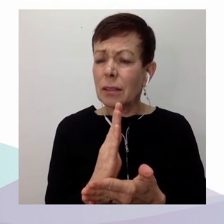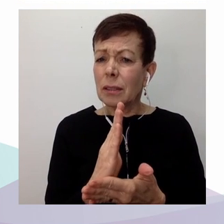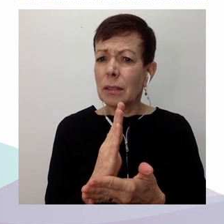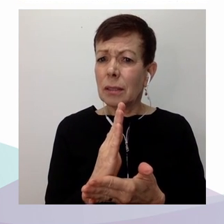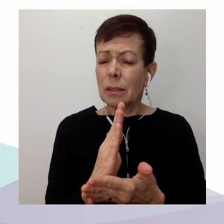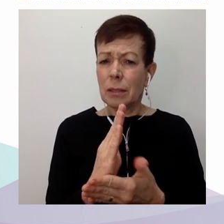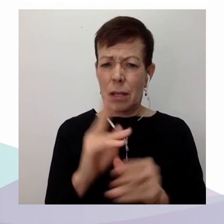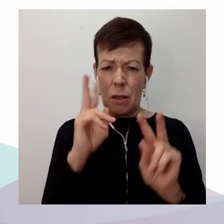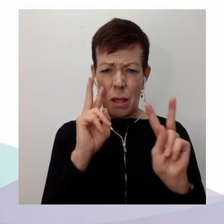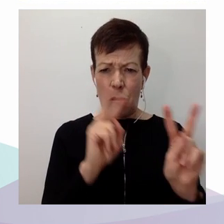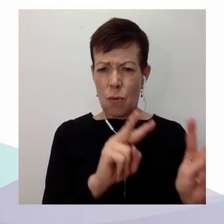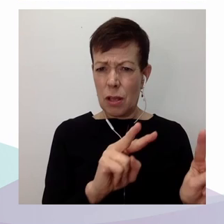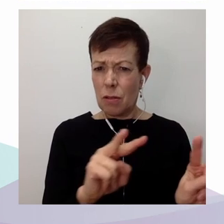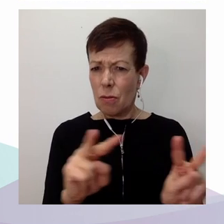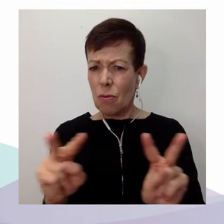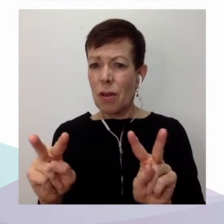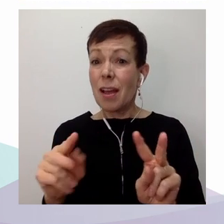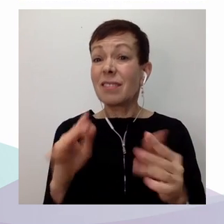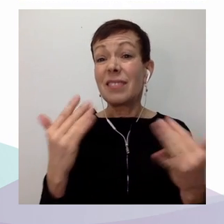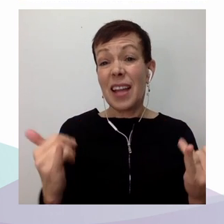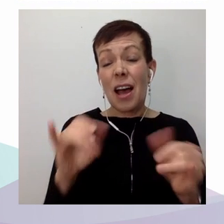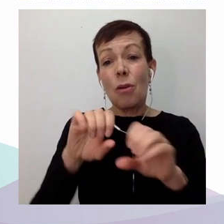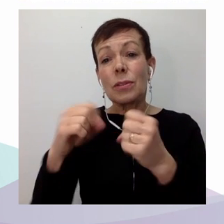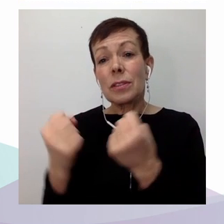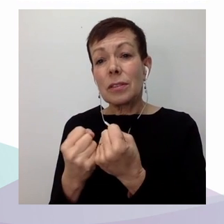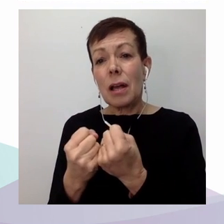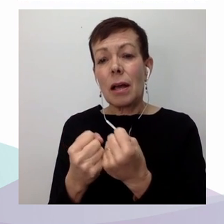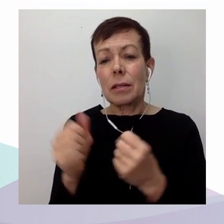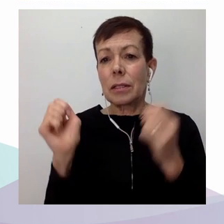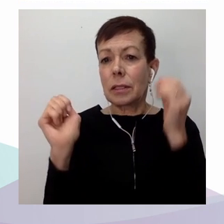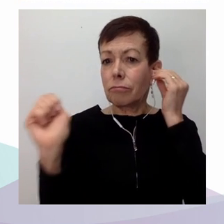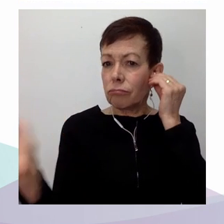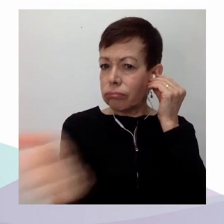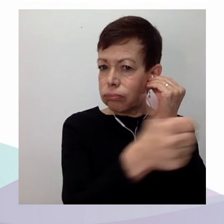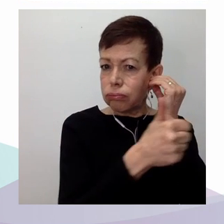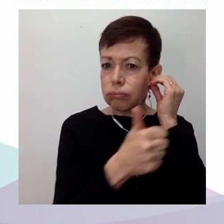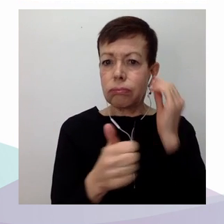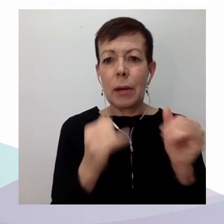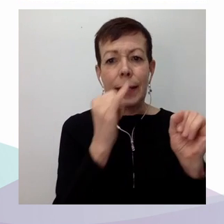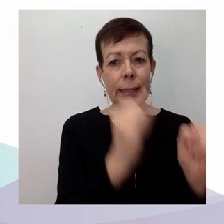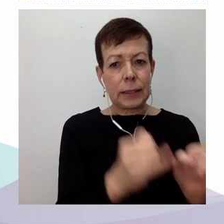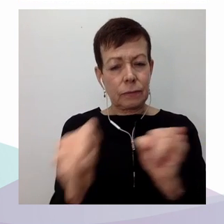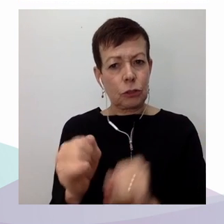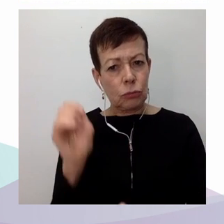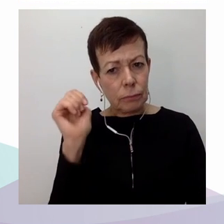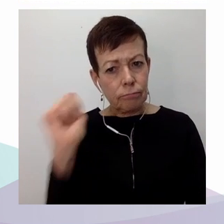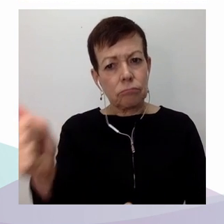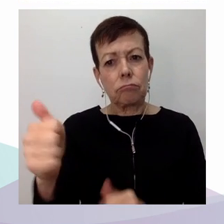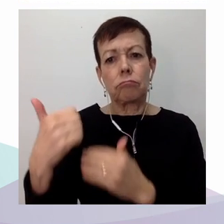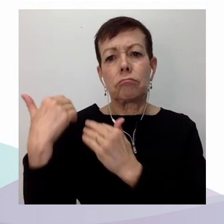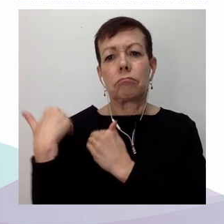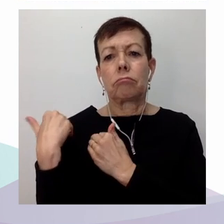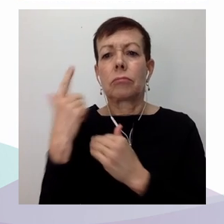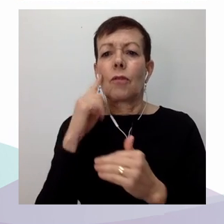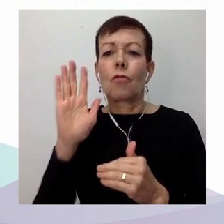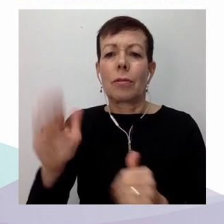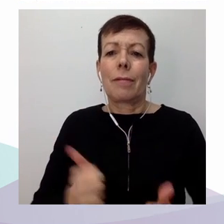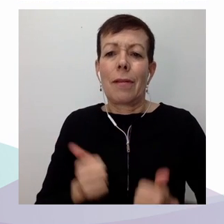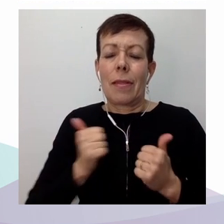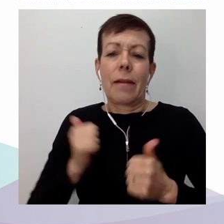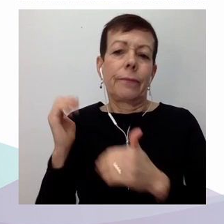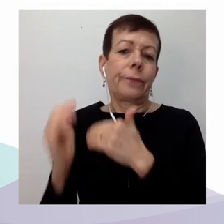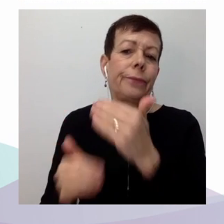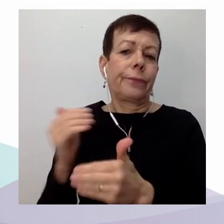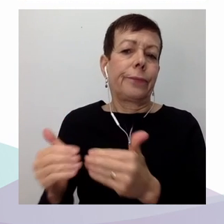paradigme de la responsabilité individuelle. On comprend dès lors que les atteintes aux droits